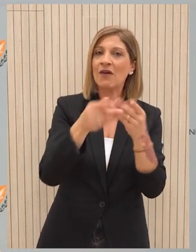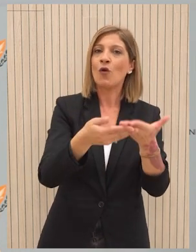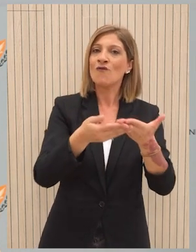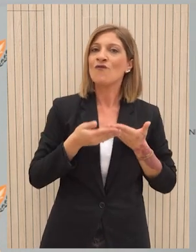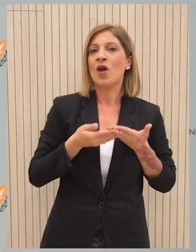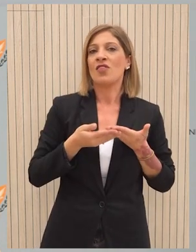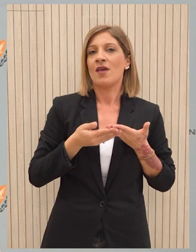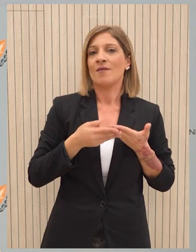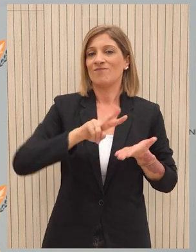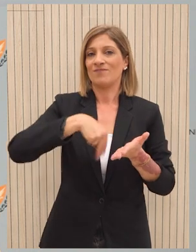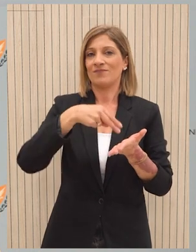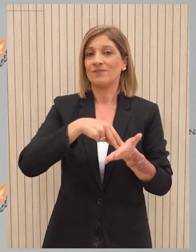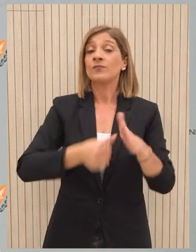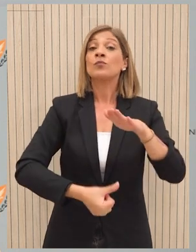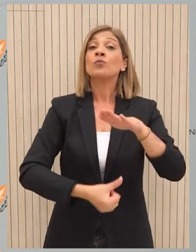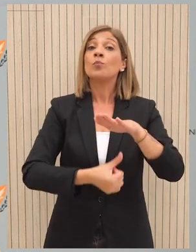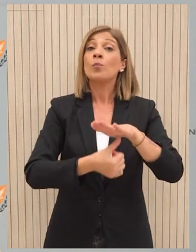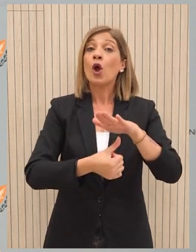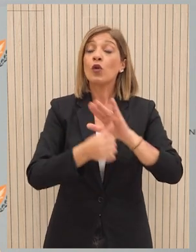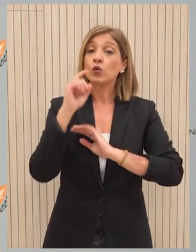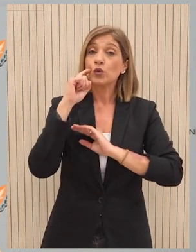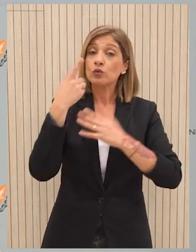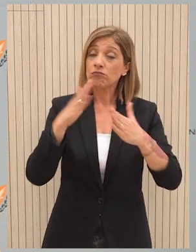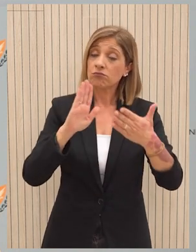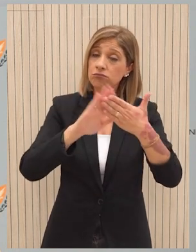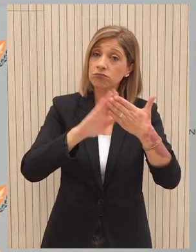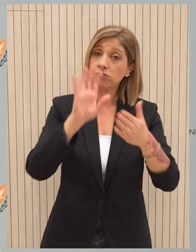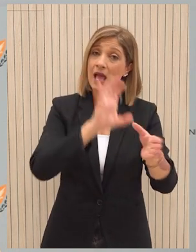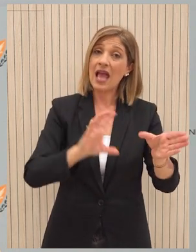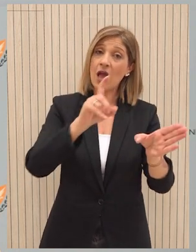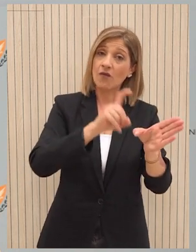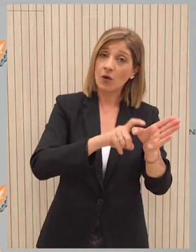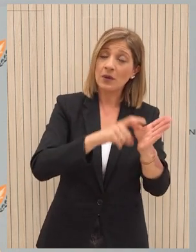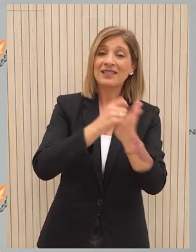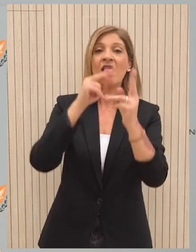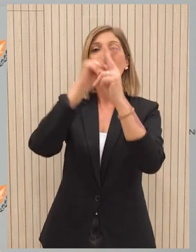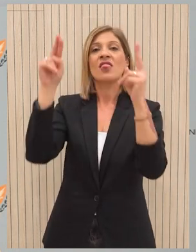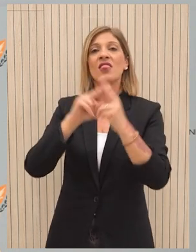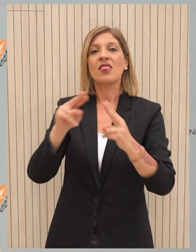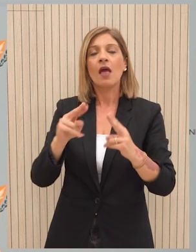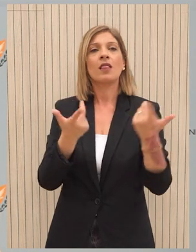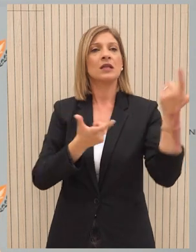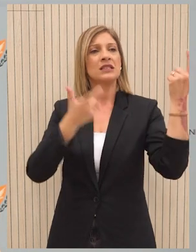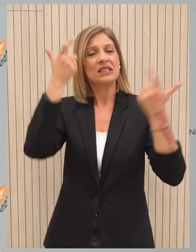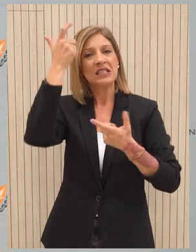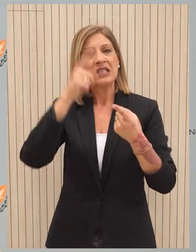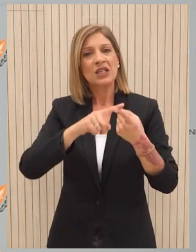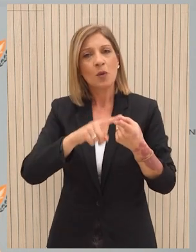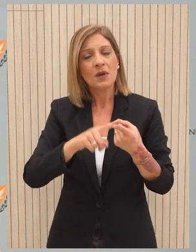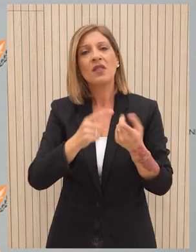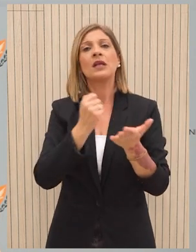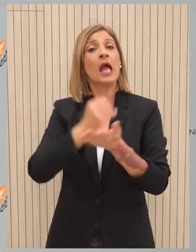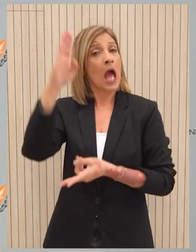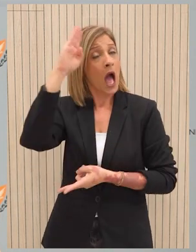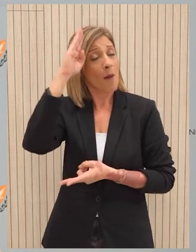ο ίδιος ο Πρόεδρος της Δημοκρατίας βρίσκεται σε επαφή και με την Ευρωπαϊκή Ένωση, αλλά και με διεθνείς οργανισμούς όπως οι τα ΕΕ, αλλά και οι